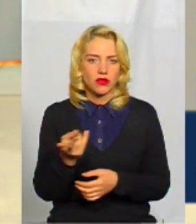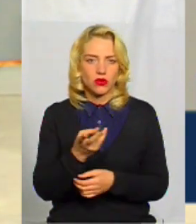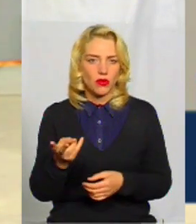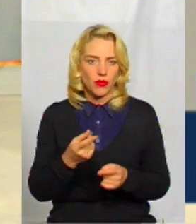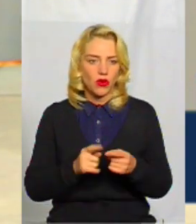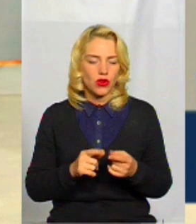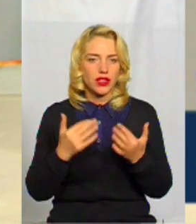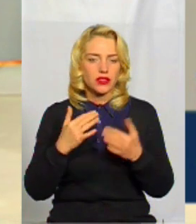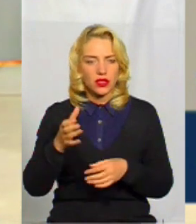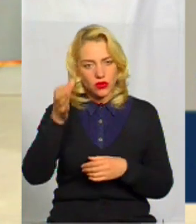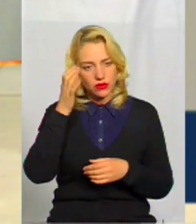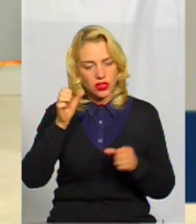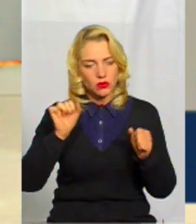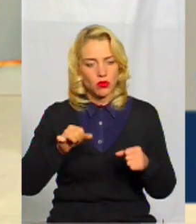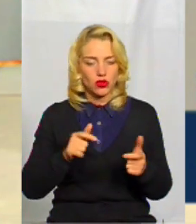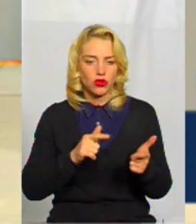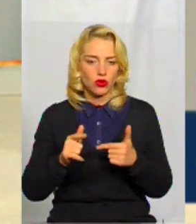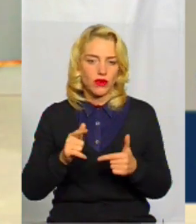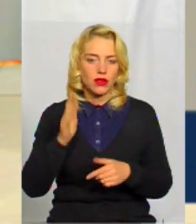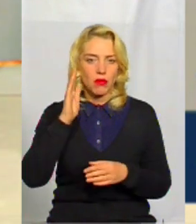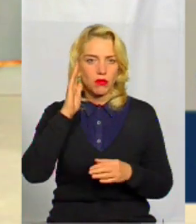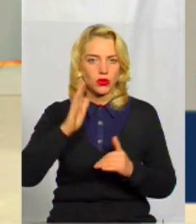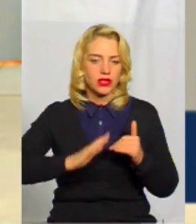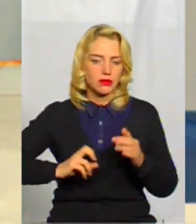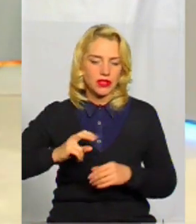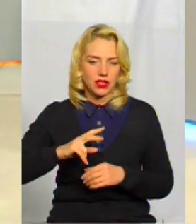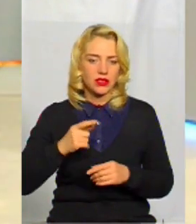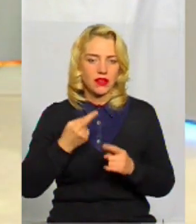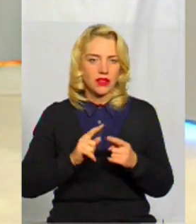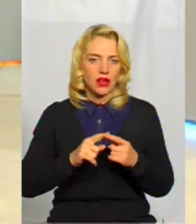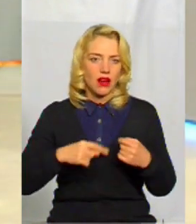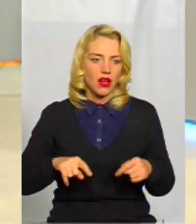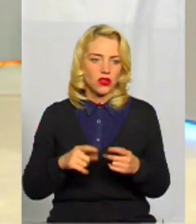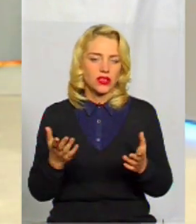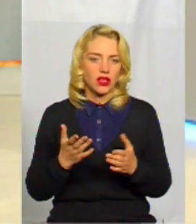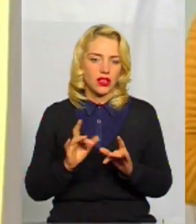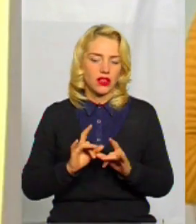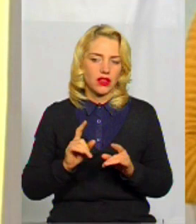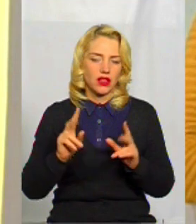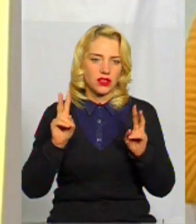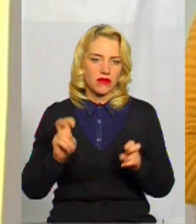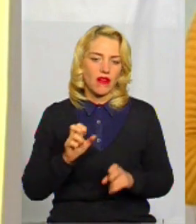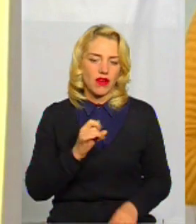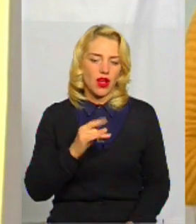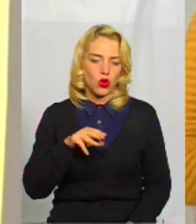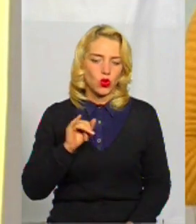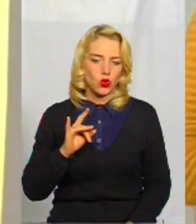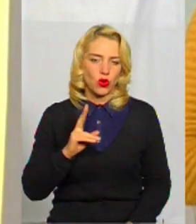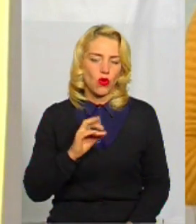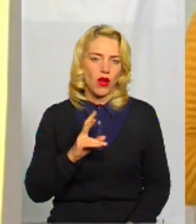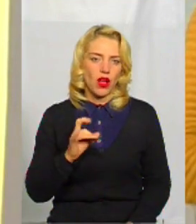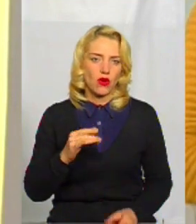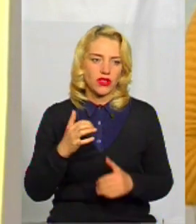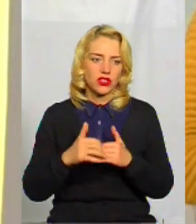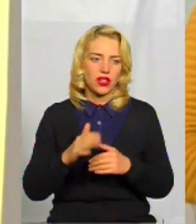спроможні готувати майбутніх спеціалістів у тих галузях, яких назвав Артур Кокаревич, особливо серед дівчат.